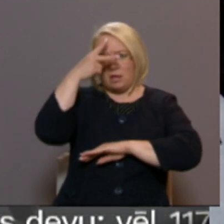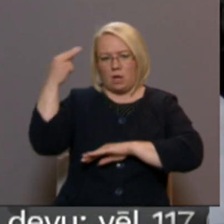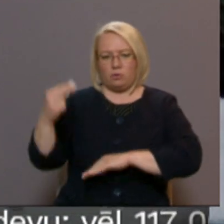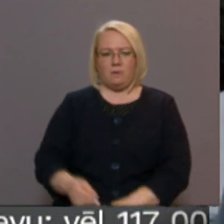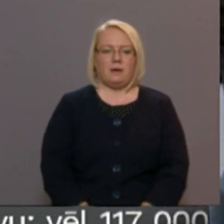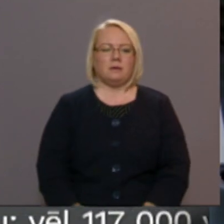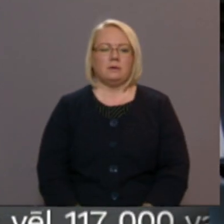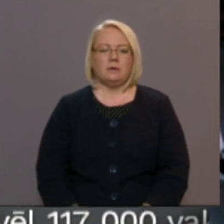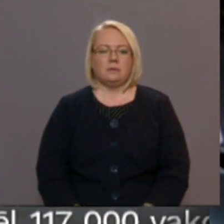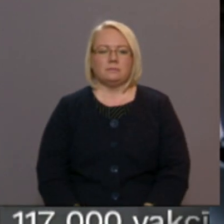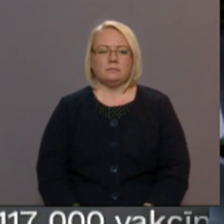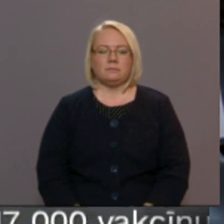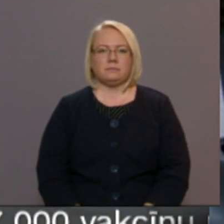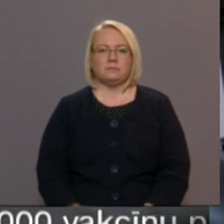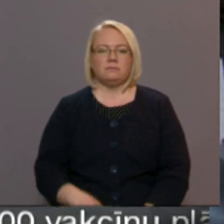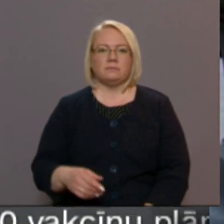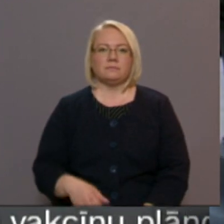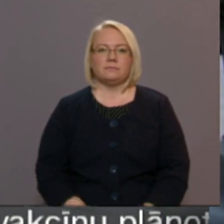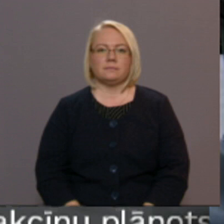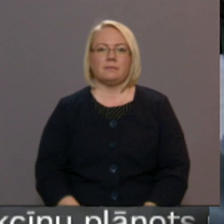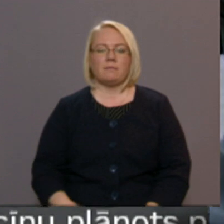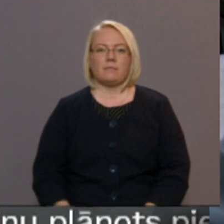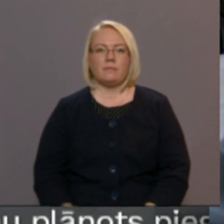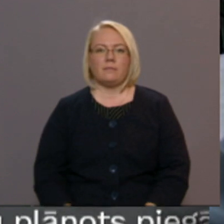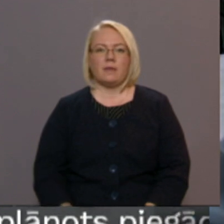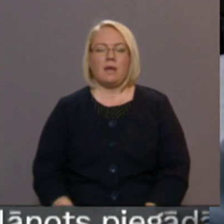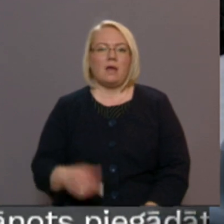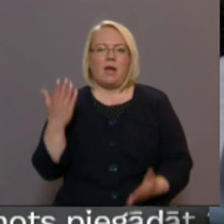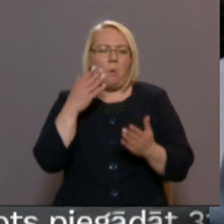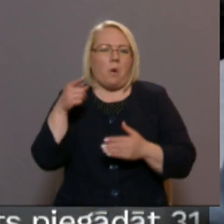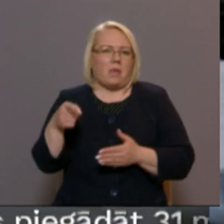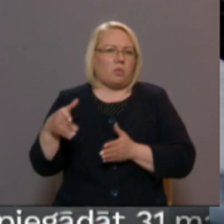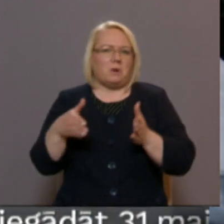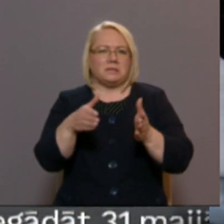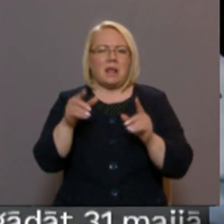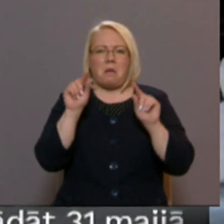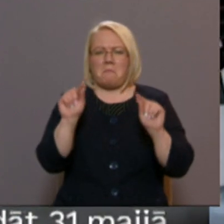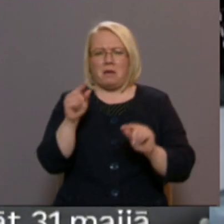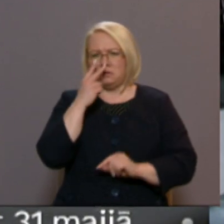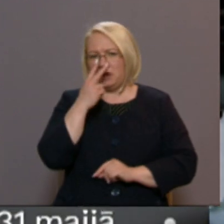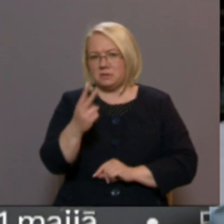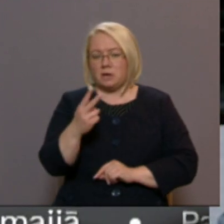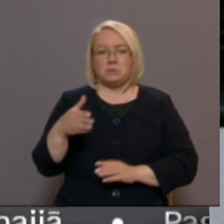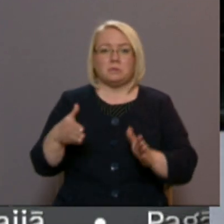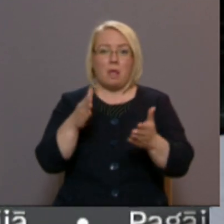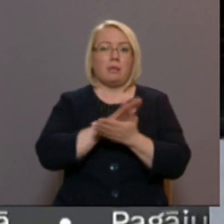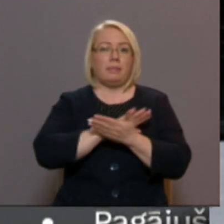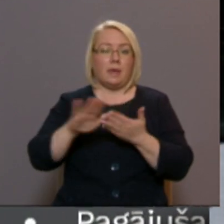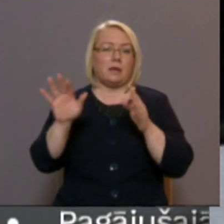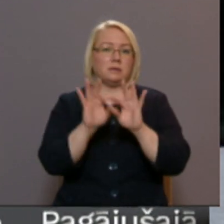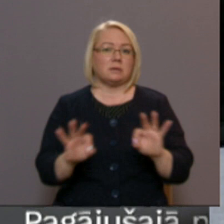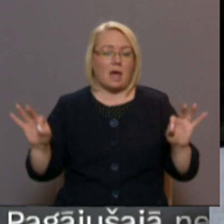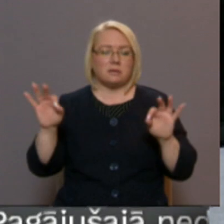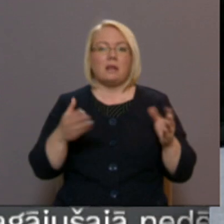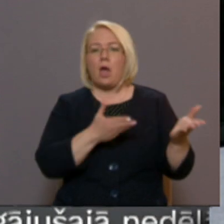kādā daroļi Malaviešu, daroļi čistajā, krasīvajā. Ko tādu pa ceļam maz esmu redzējis. Ceļi ir tīri skaisti,